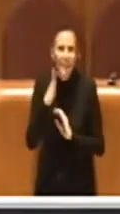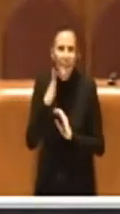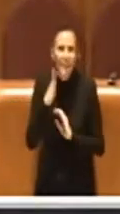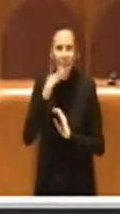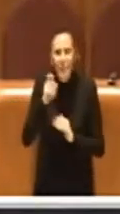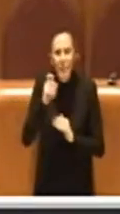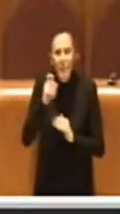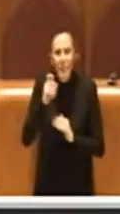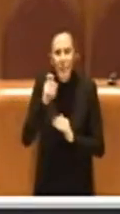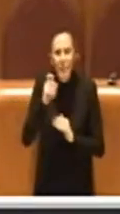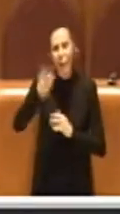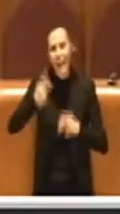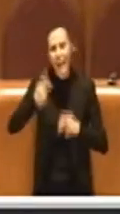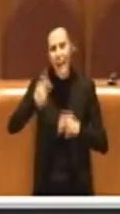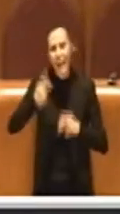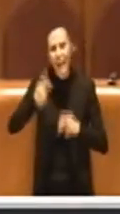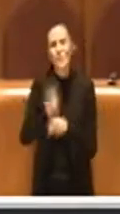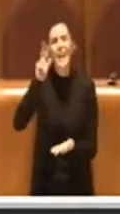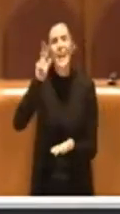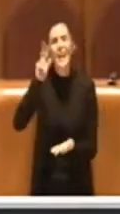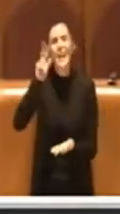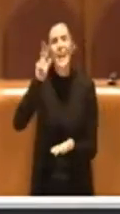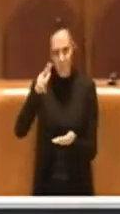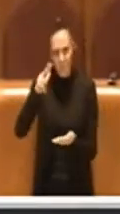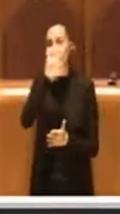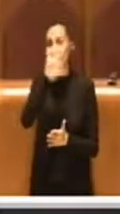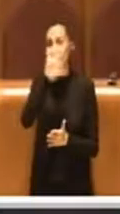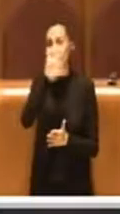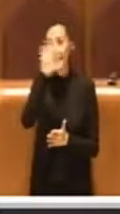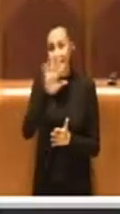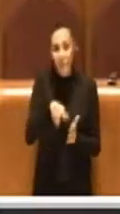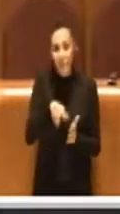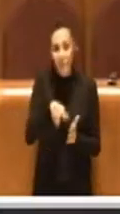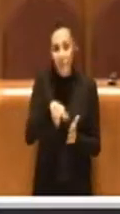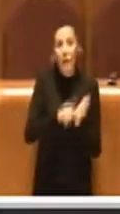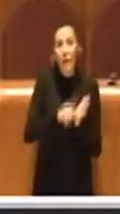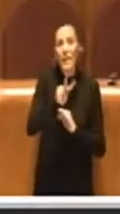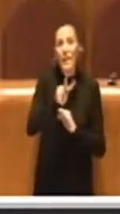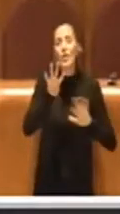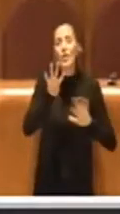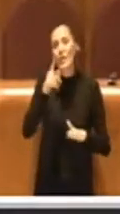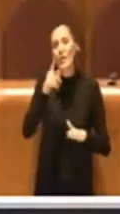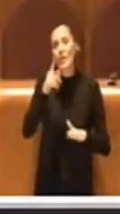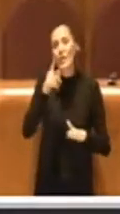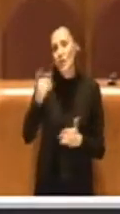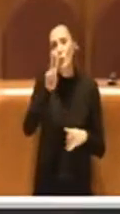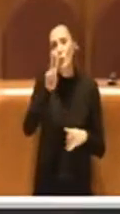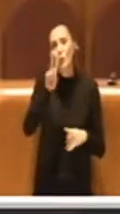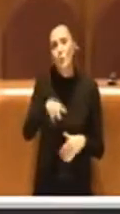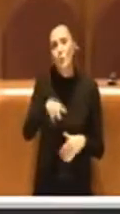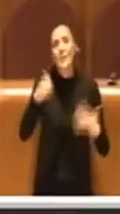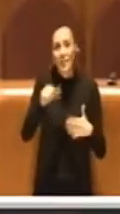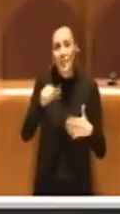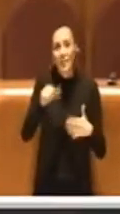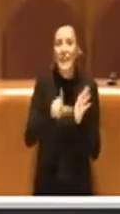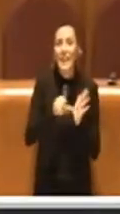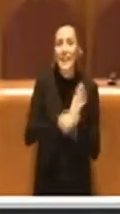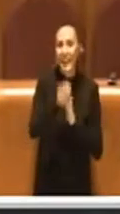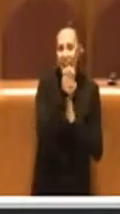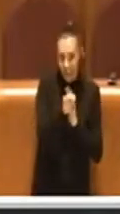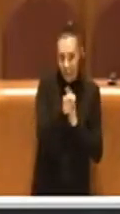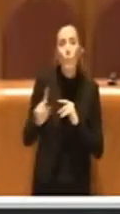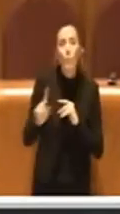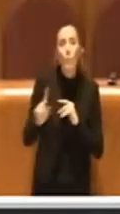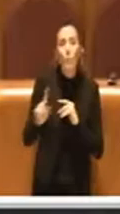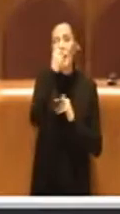...sanno approvati. Per esempio, una lettera E, guardate, il 29 dicembre 2016. Nel 2016, il primo anno di